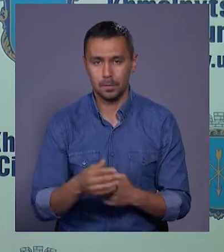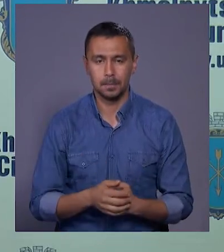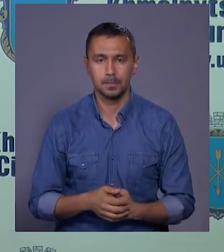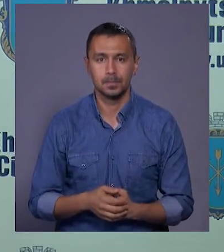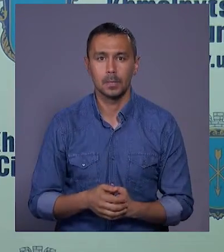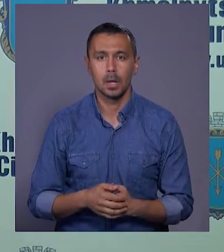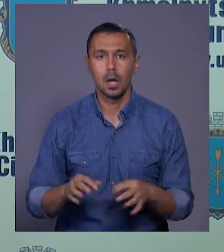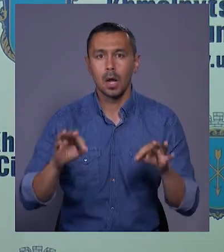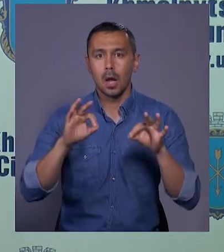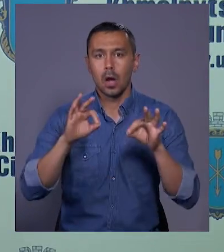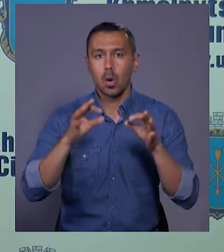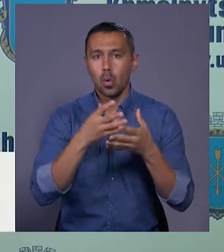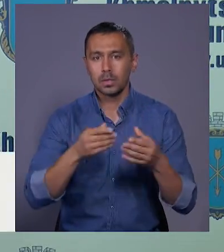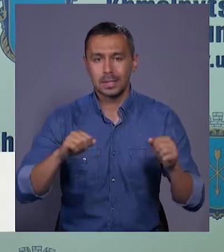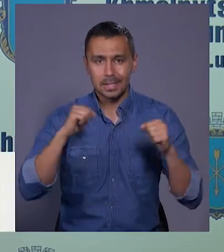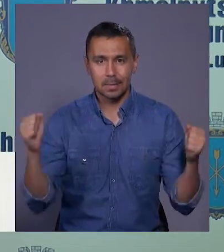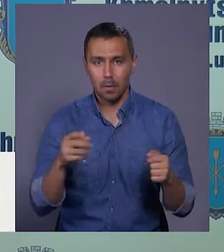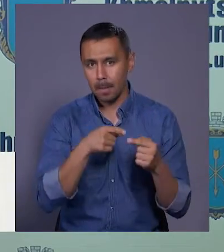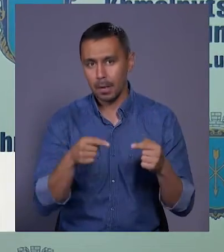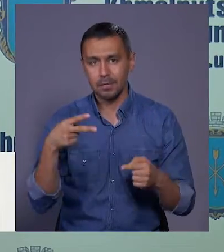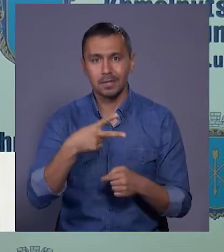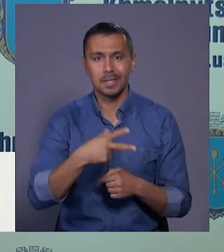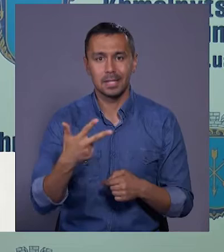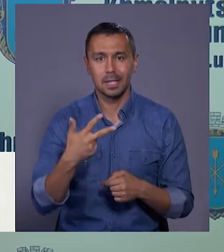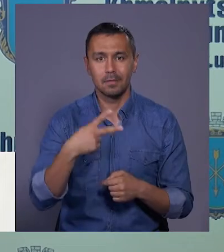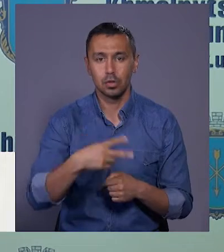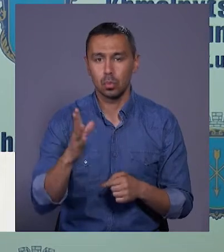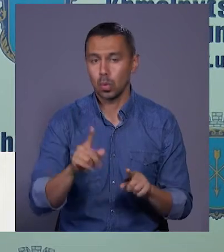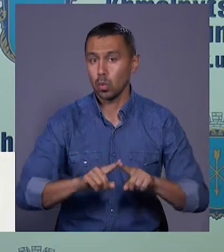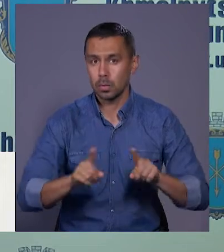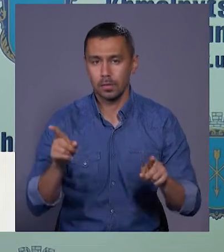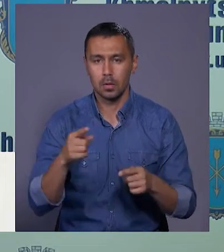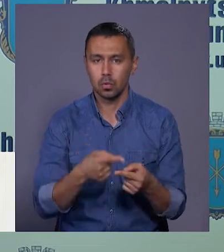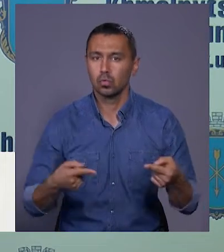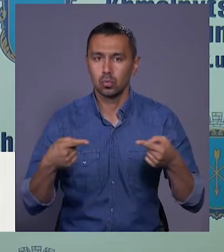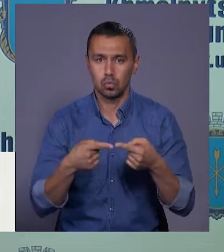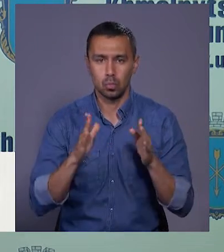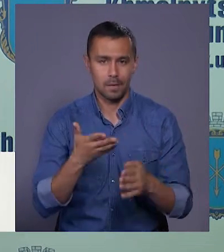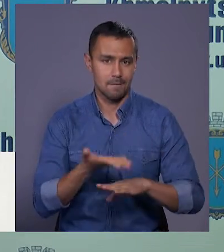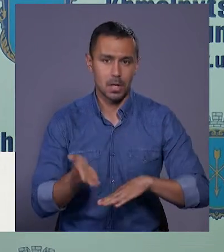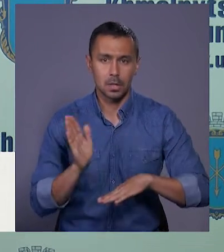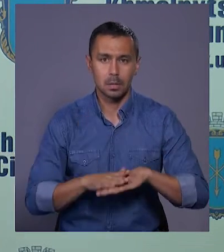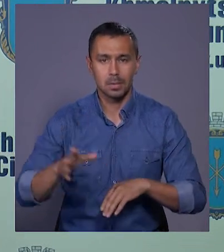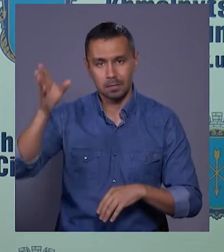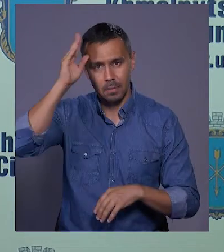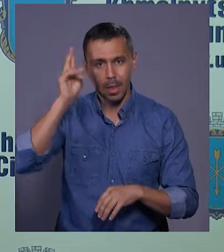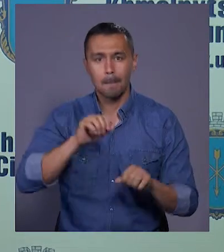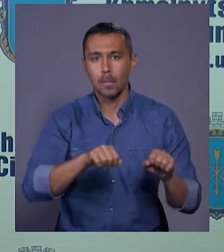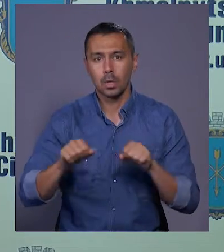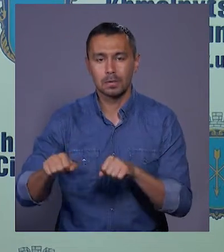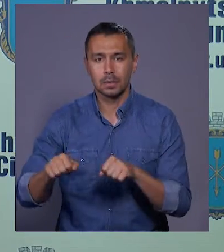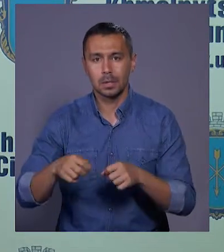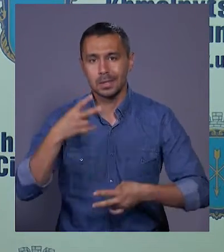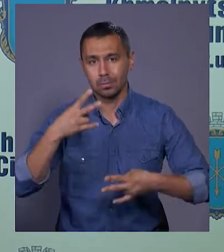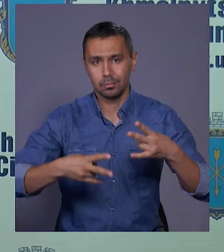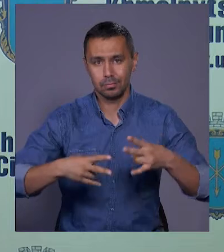Осінньо-зимовий період 2023-2024 буде особливим. Він однозначно буде складним, зважаючи на можливість терористичну